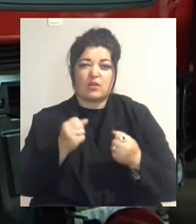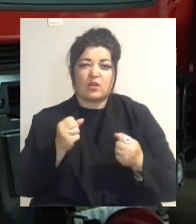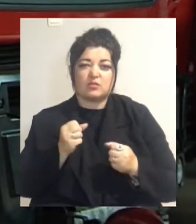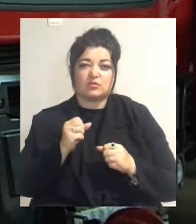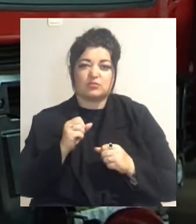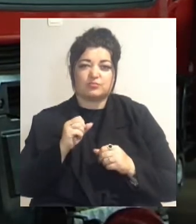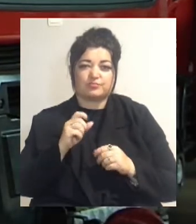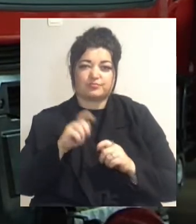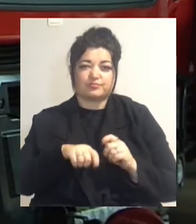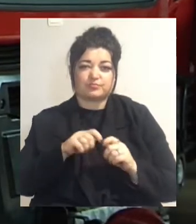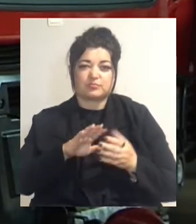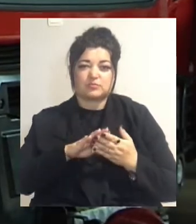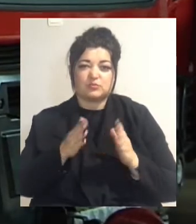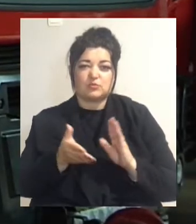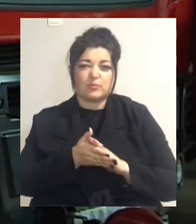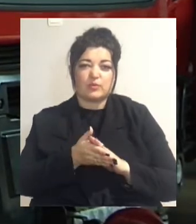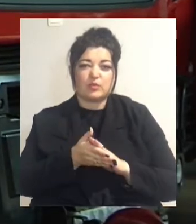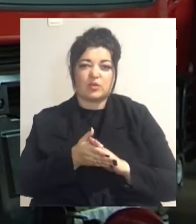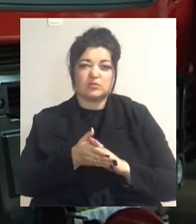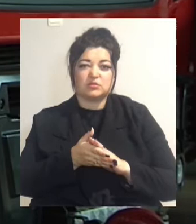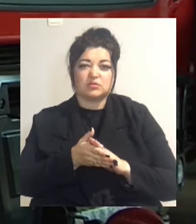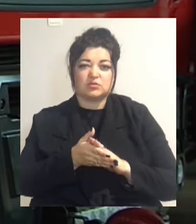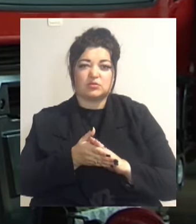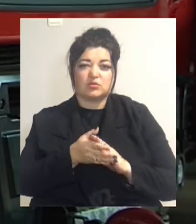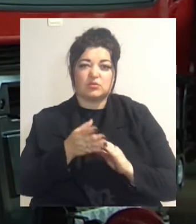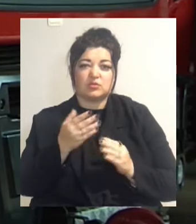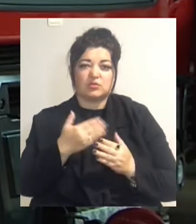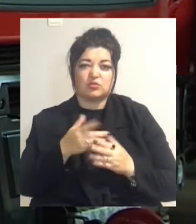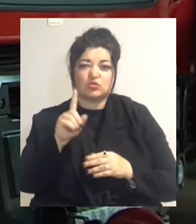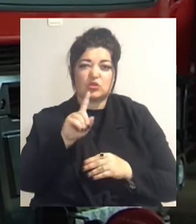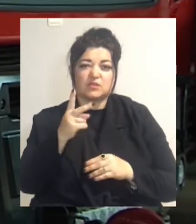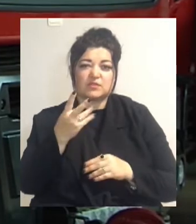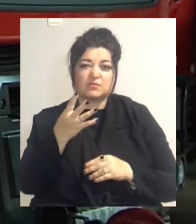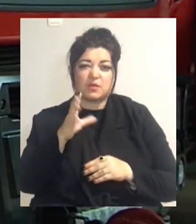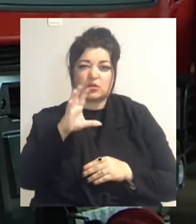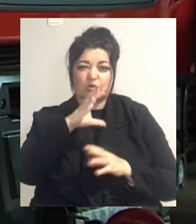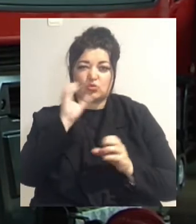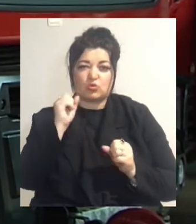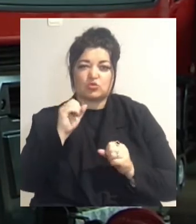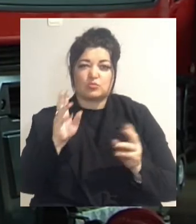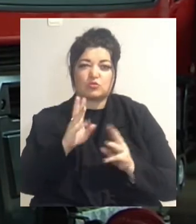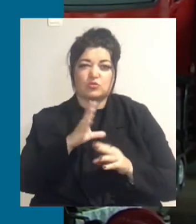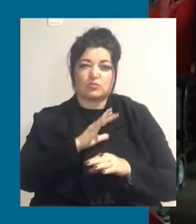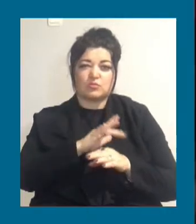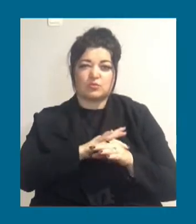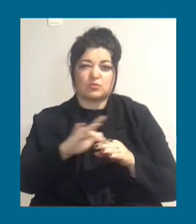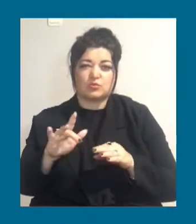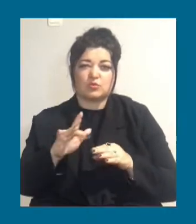О час 25 ночі пожежа була ліквідована шляхом самозатухання.